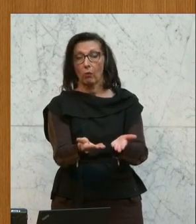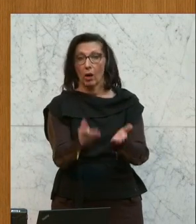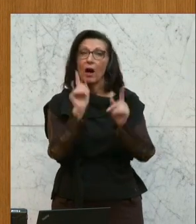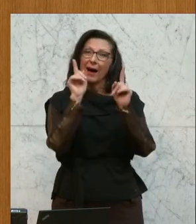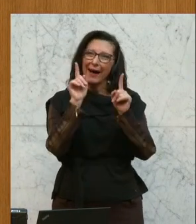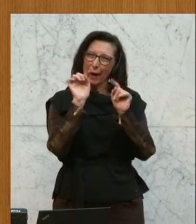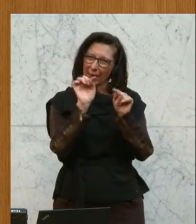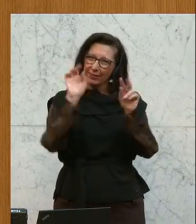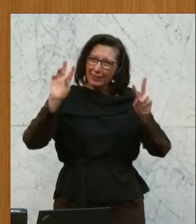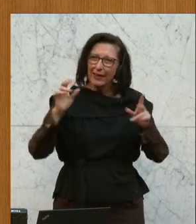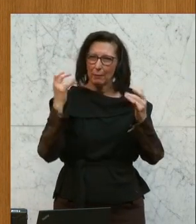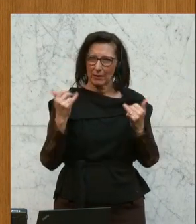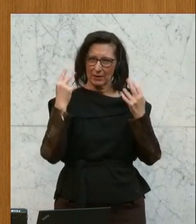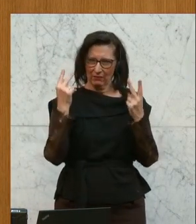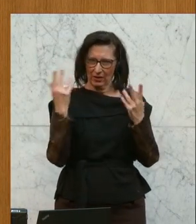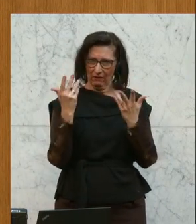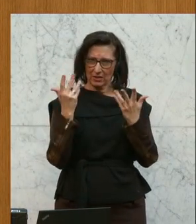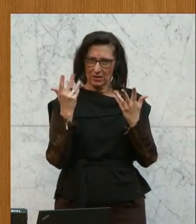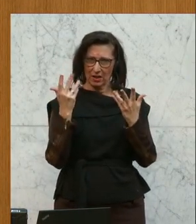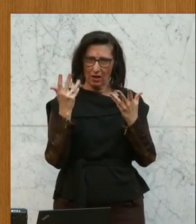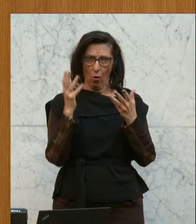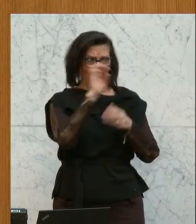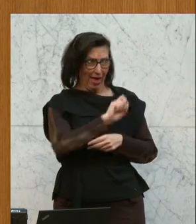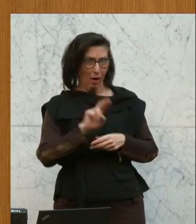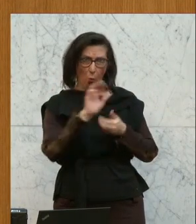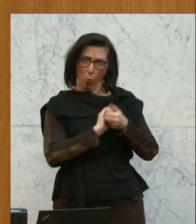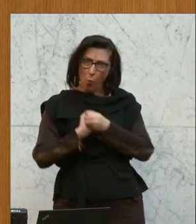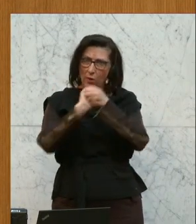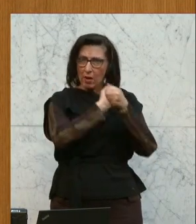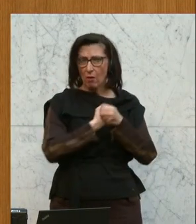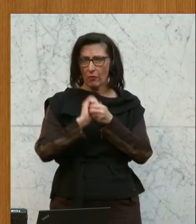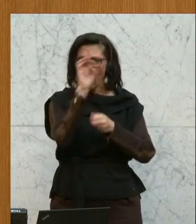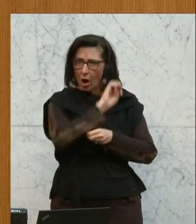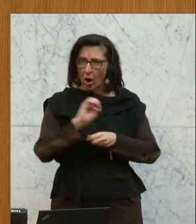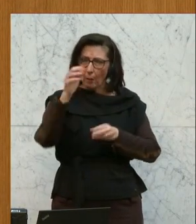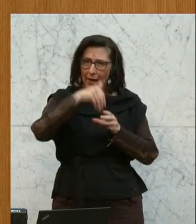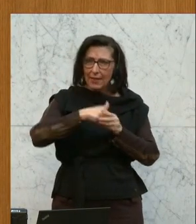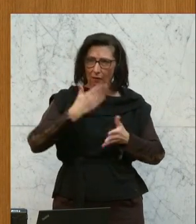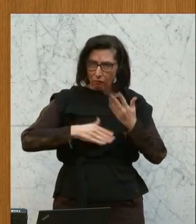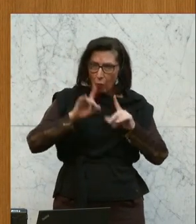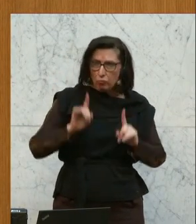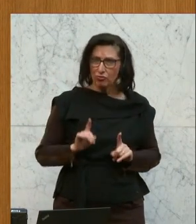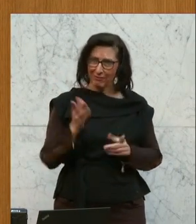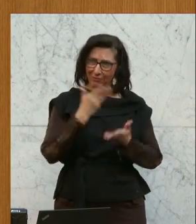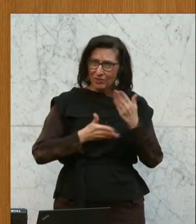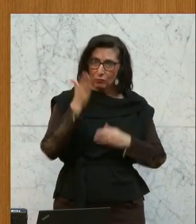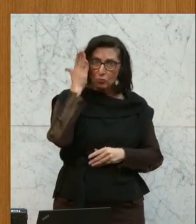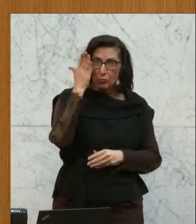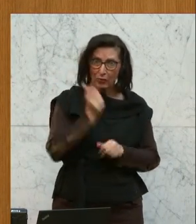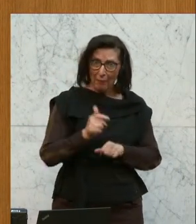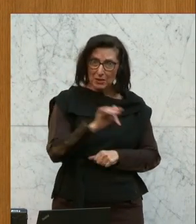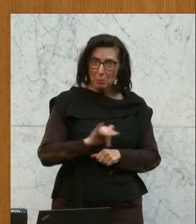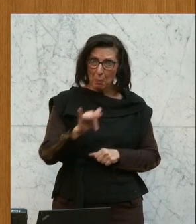Frage darum, ob wir in unserer Union, ob wir in Europa Wohlstand, wirtschaftliche Zukunft und gut bezahlte